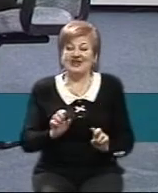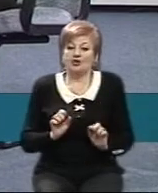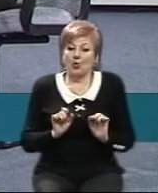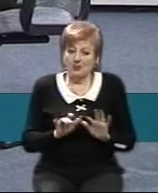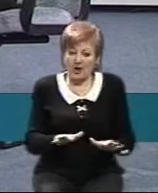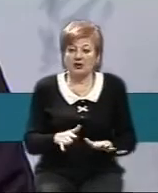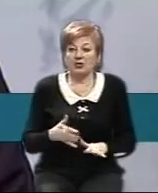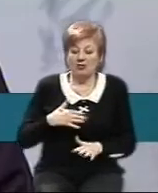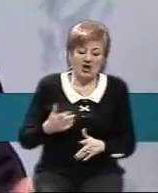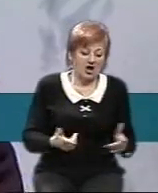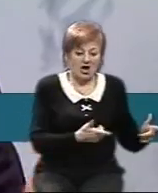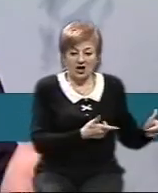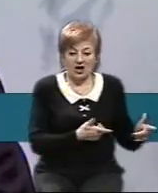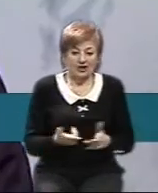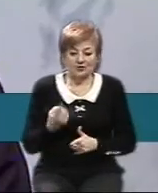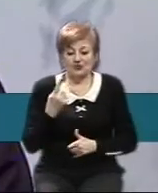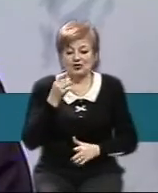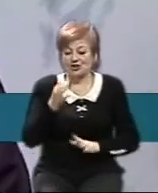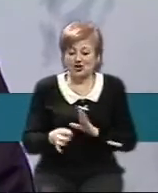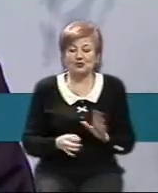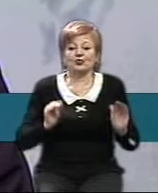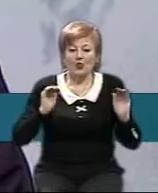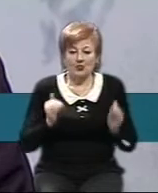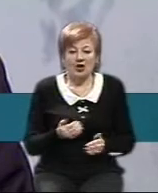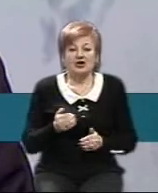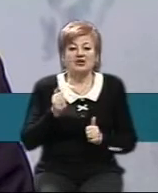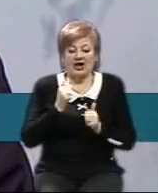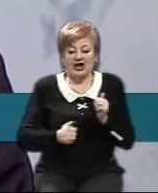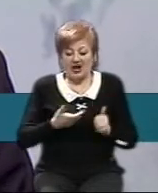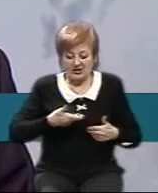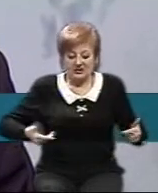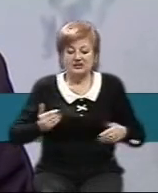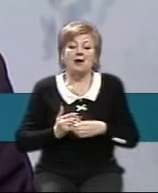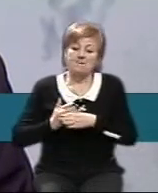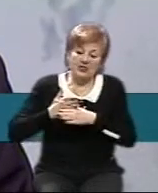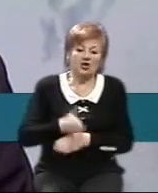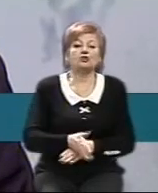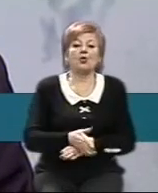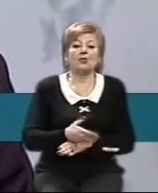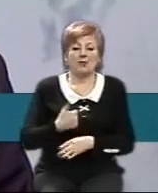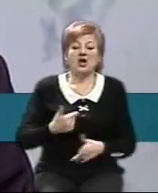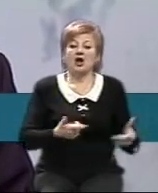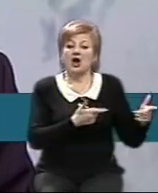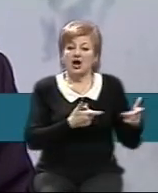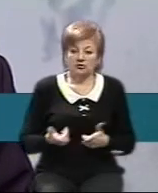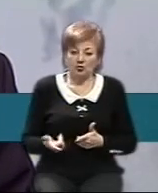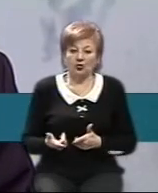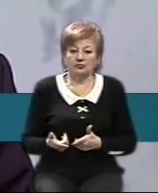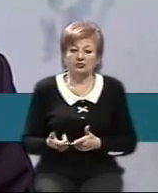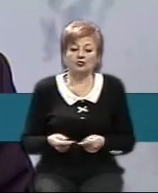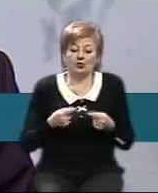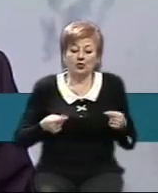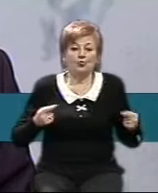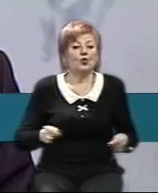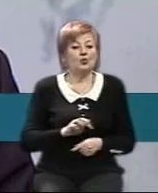то за добу там, а то й менше, кожен з нас прибуде туди, куди треба. І ми до цього готові. Це готові в будь-яку